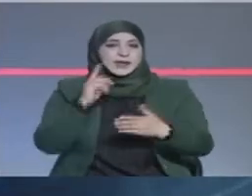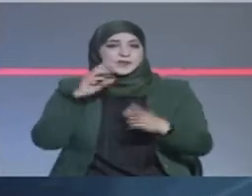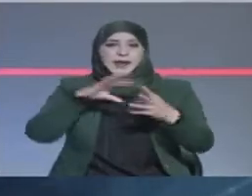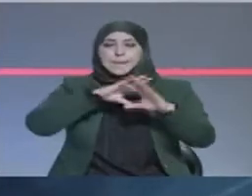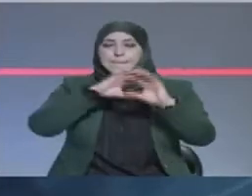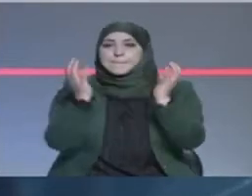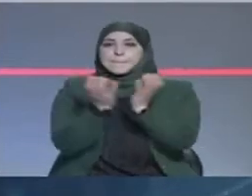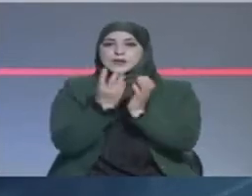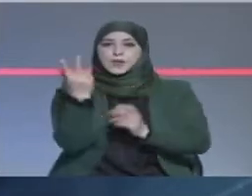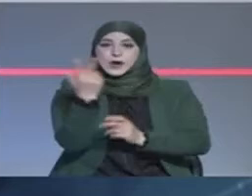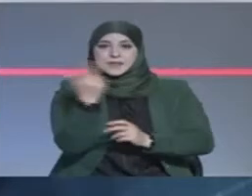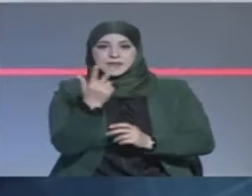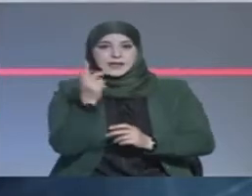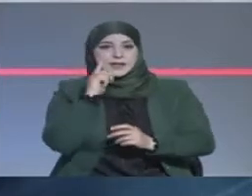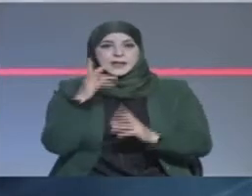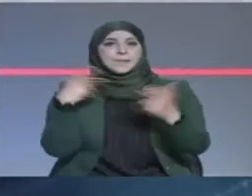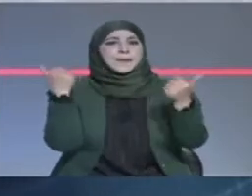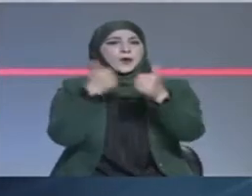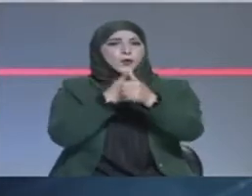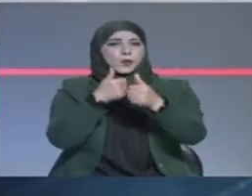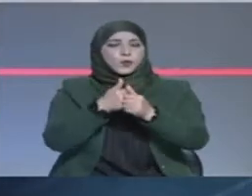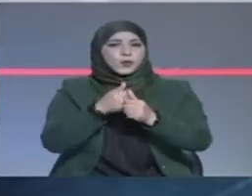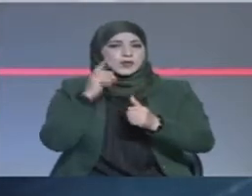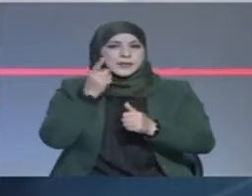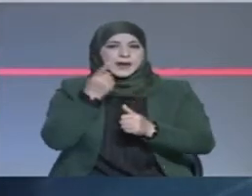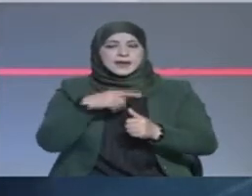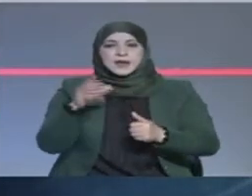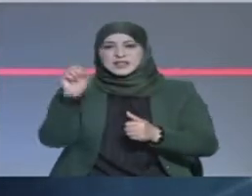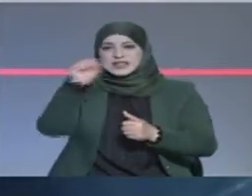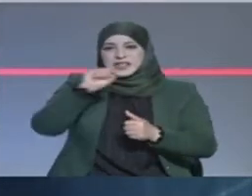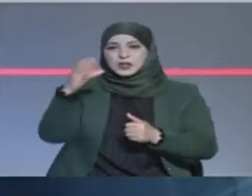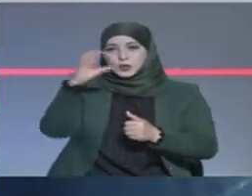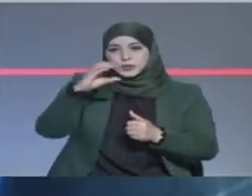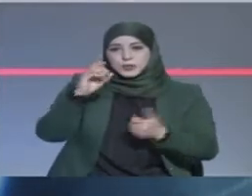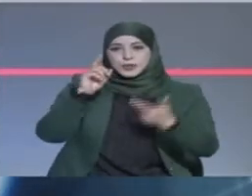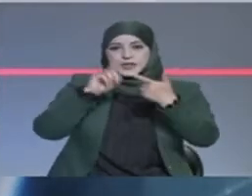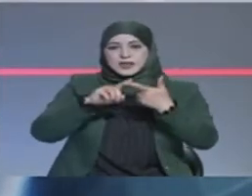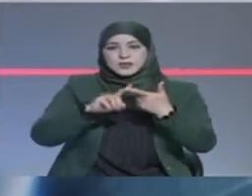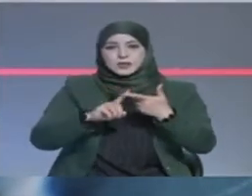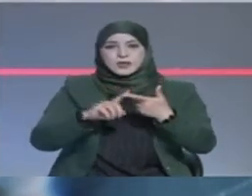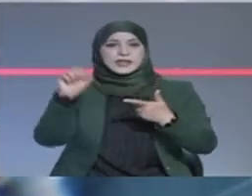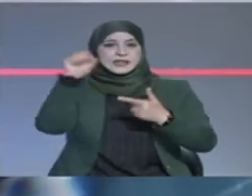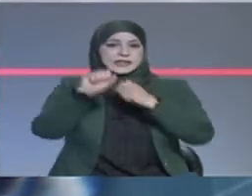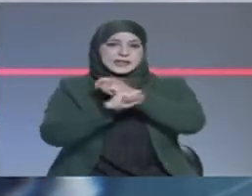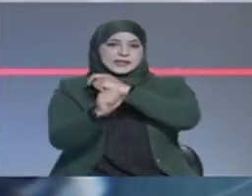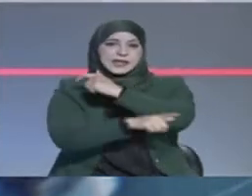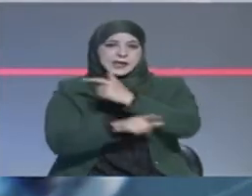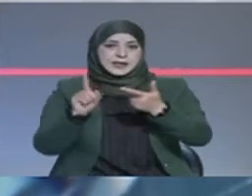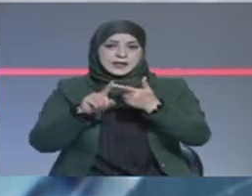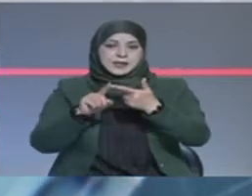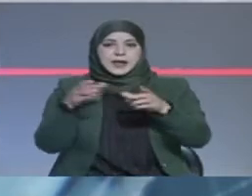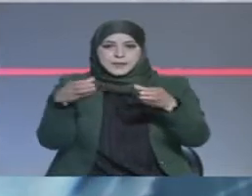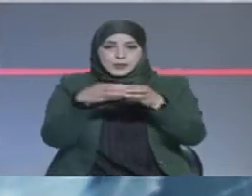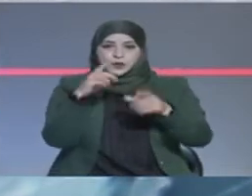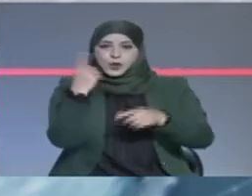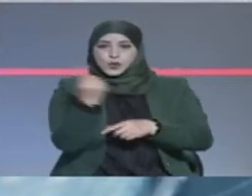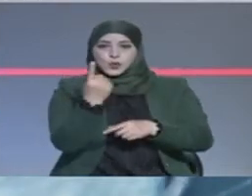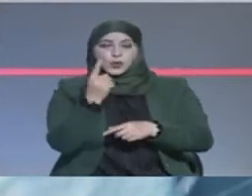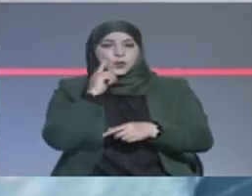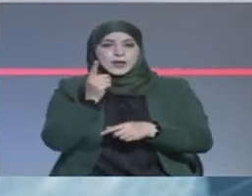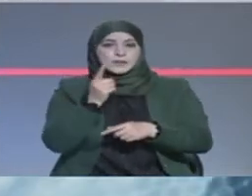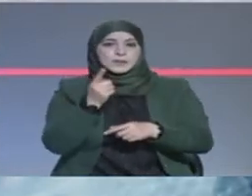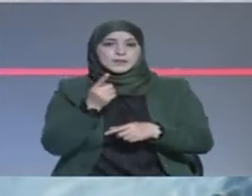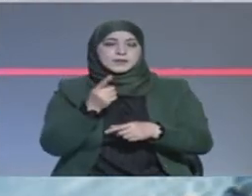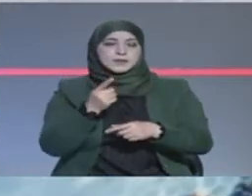المجموعة الثالثة مع كل من سليتاس البوركيني وجرافة سنغالية المجموعة الأولى تظن مكلة من